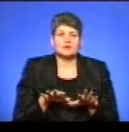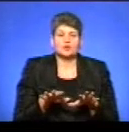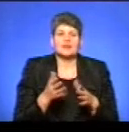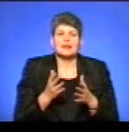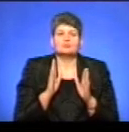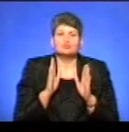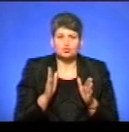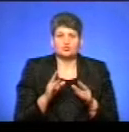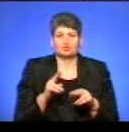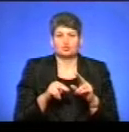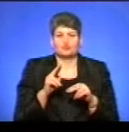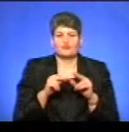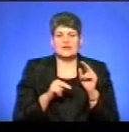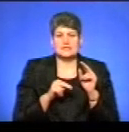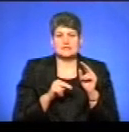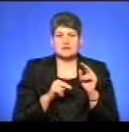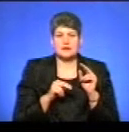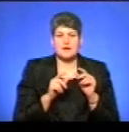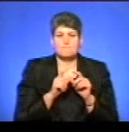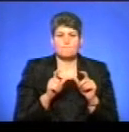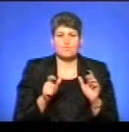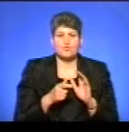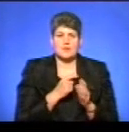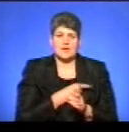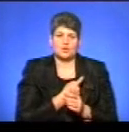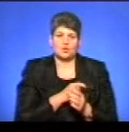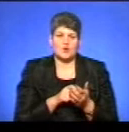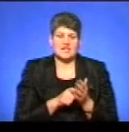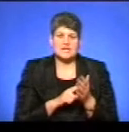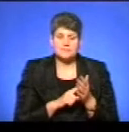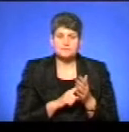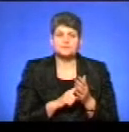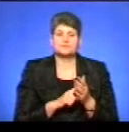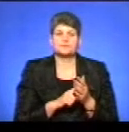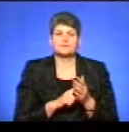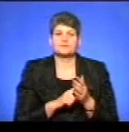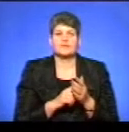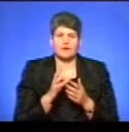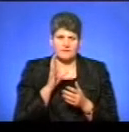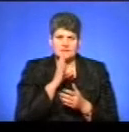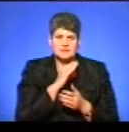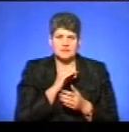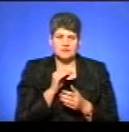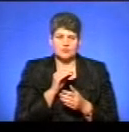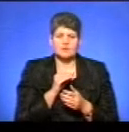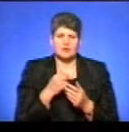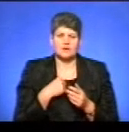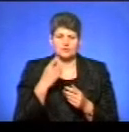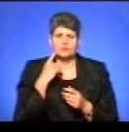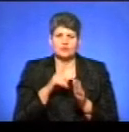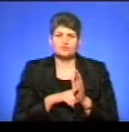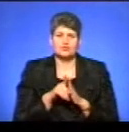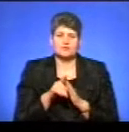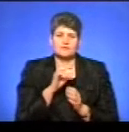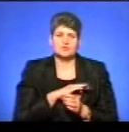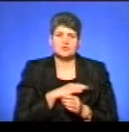будуватися амбулаторії. І я думаю, що в цьому році ми розпочнемо освоєння коштів,